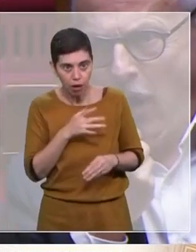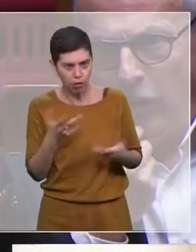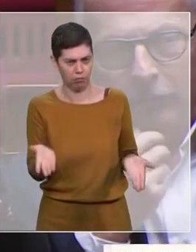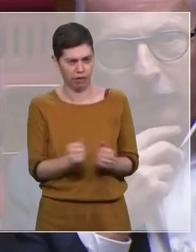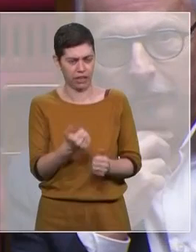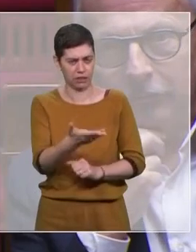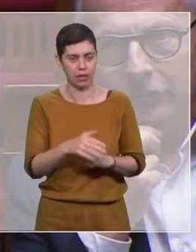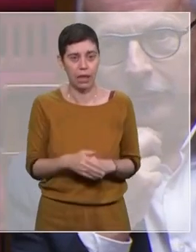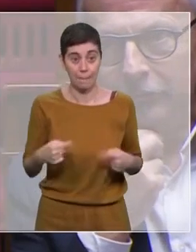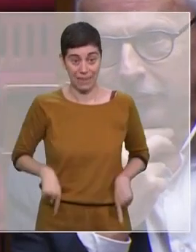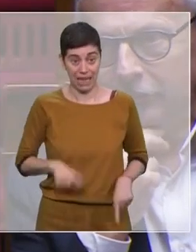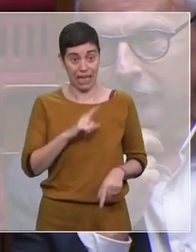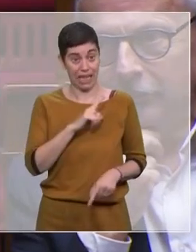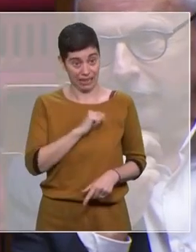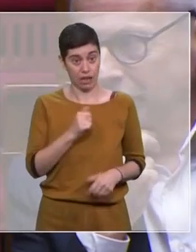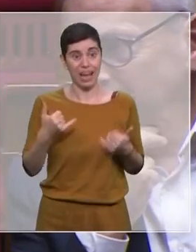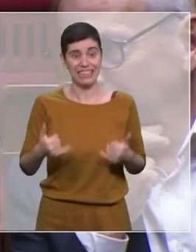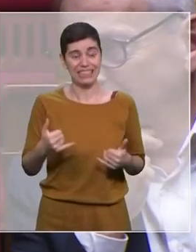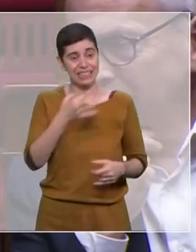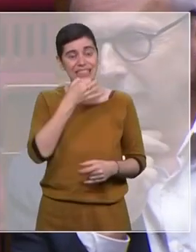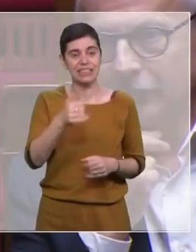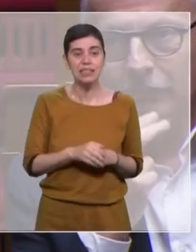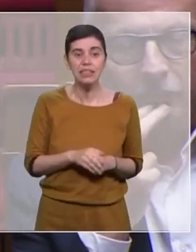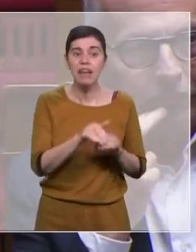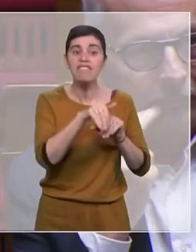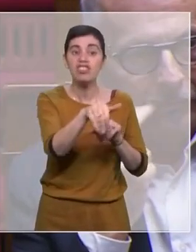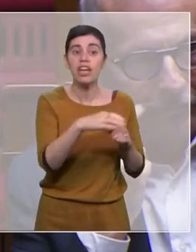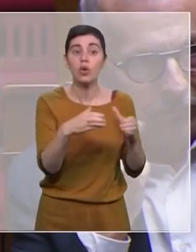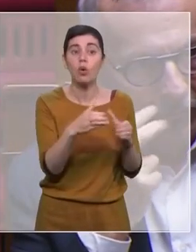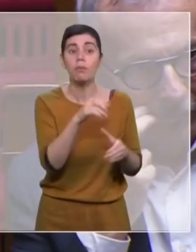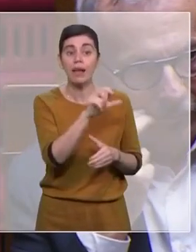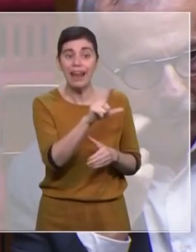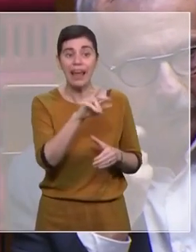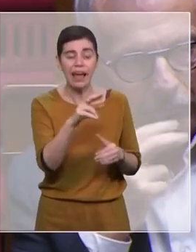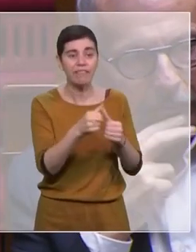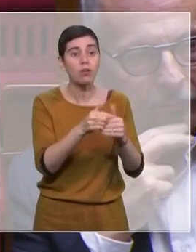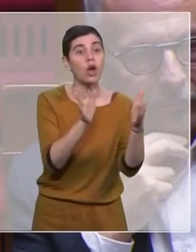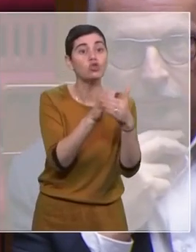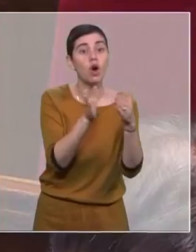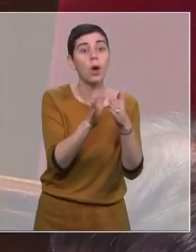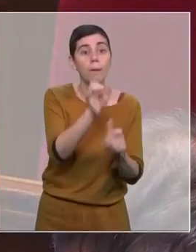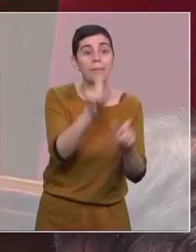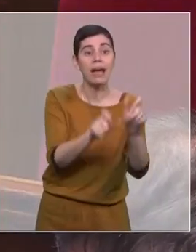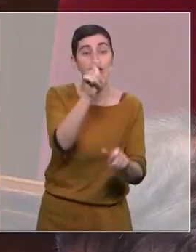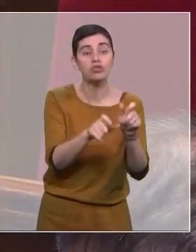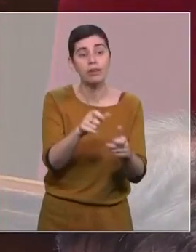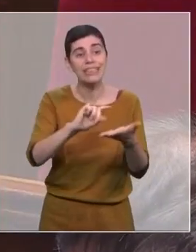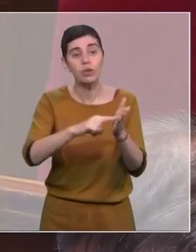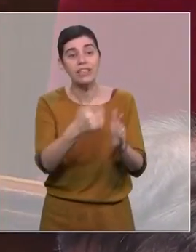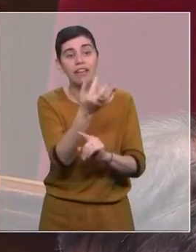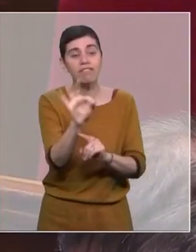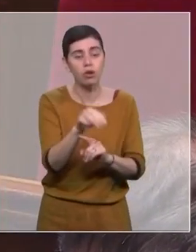'Intérieur qui s'est vanté ici de picher les députés du groupe LR qui demandent des régularisations. Pourquoi si ce'est pour faire du chantage